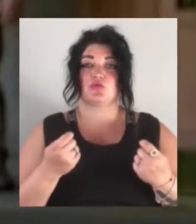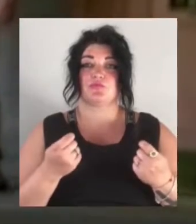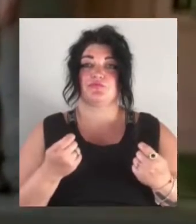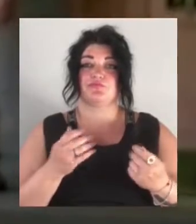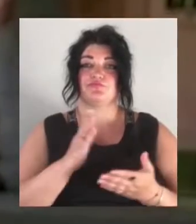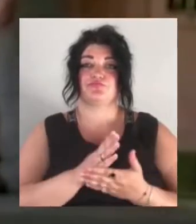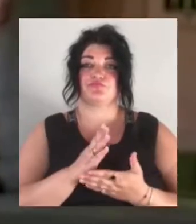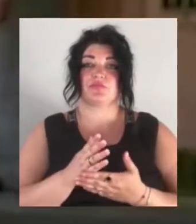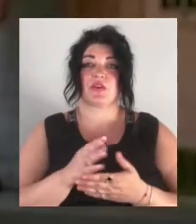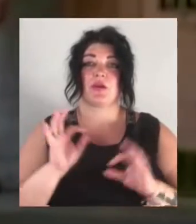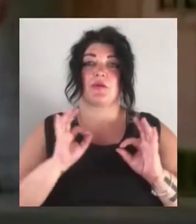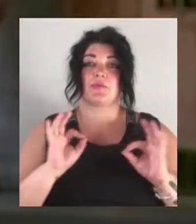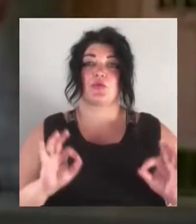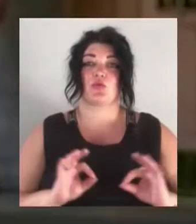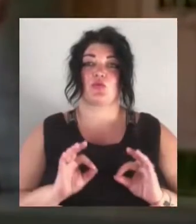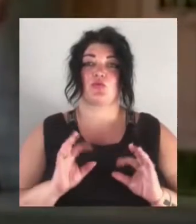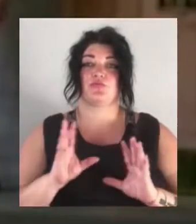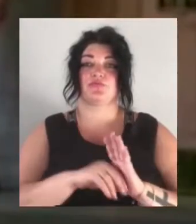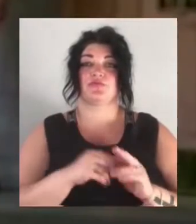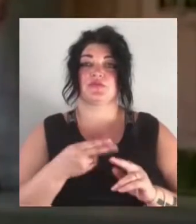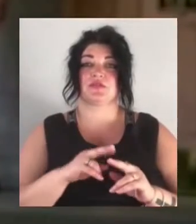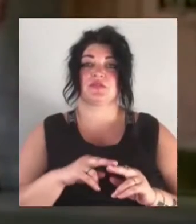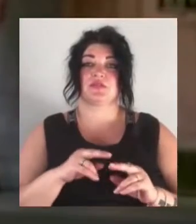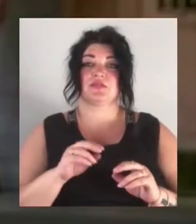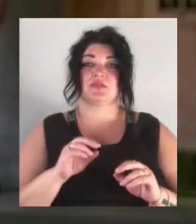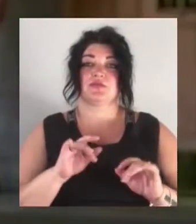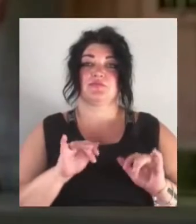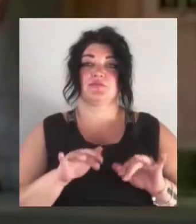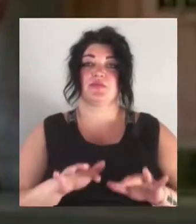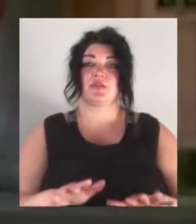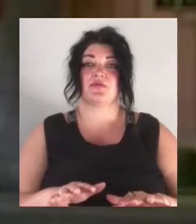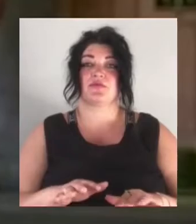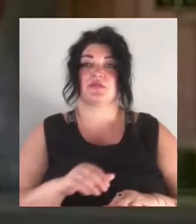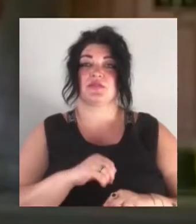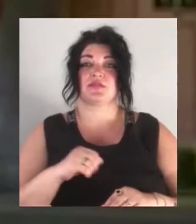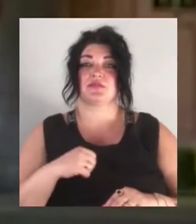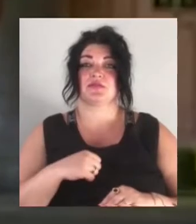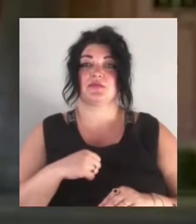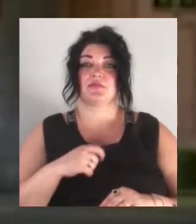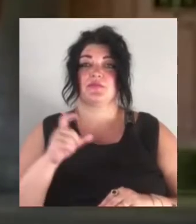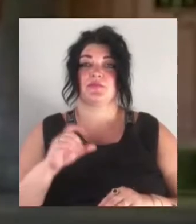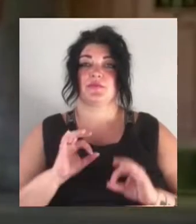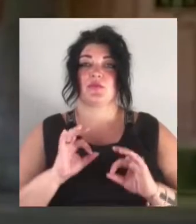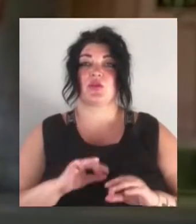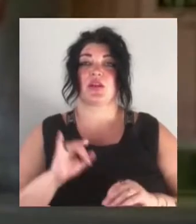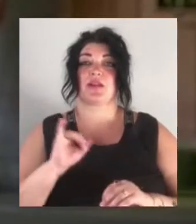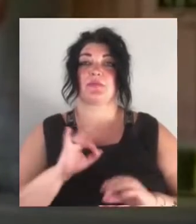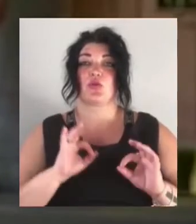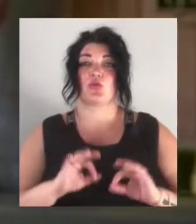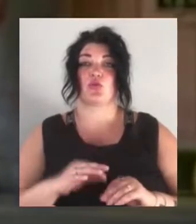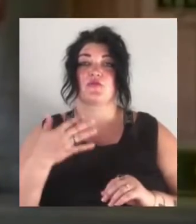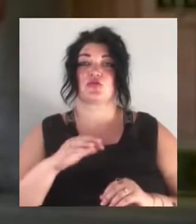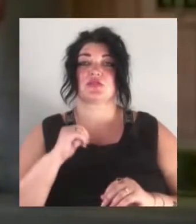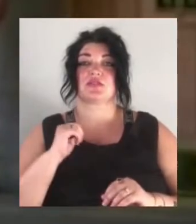Цього прокурора викинули зі справи, завели іншого прокурора. І інший прокурор вже ту саму